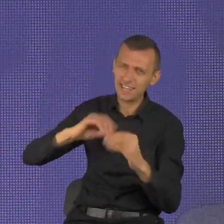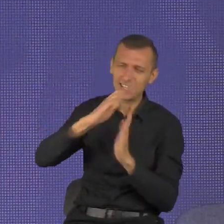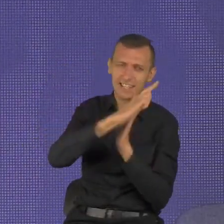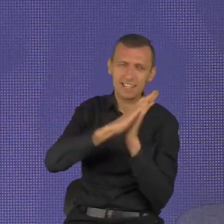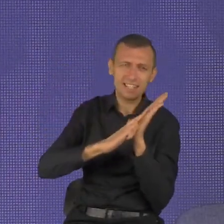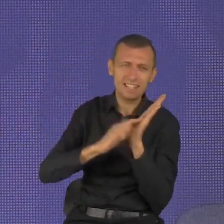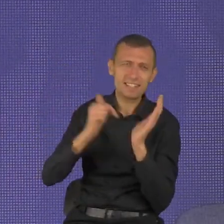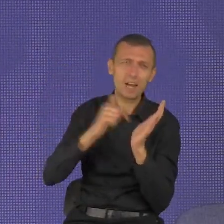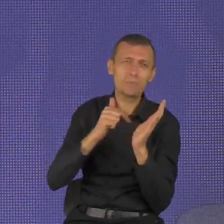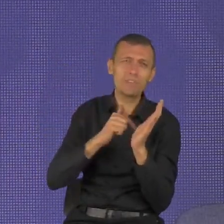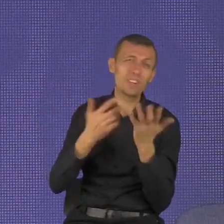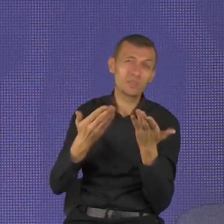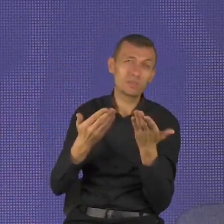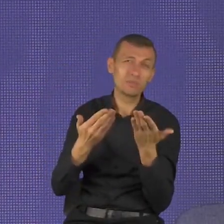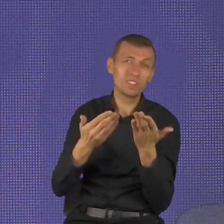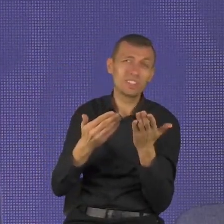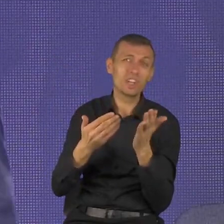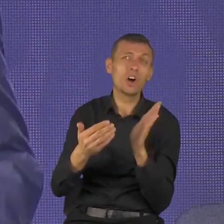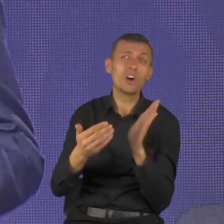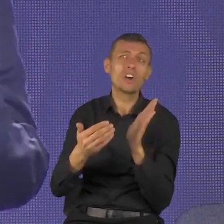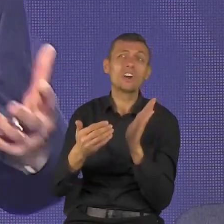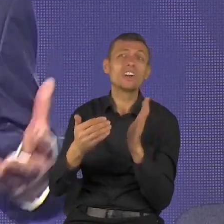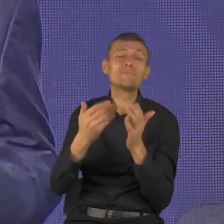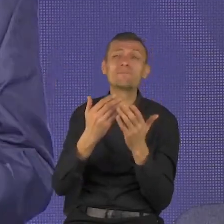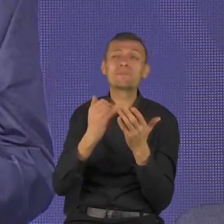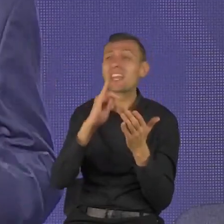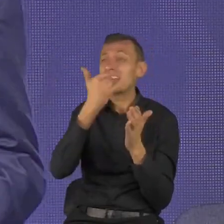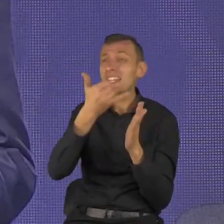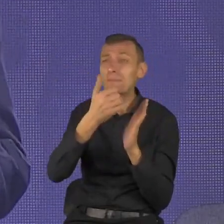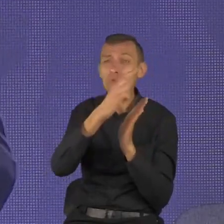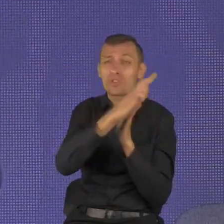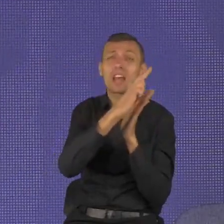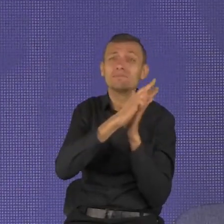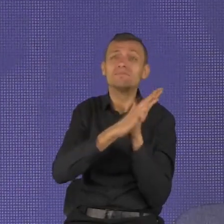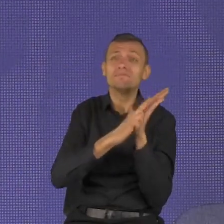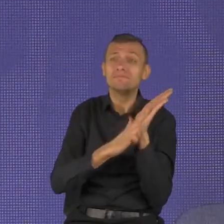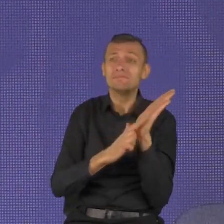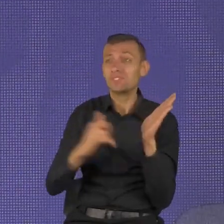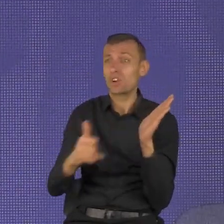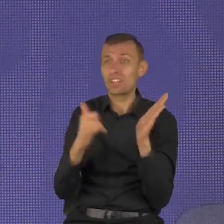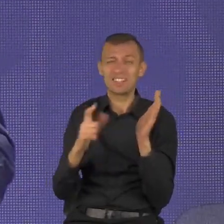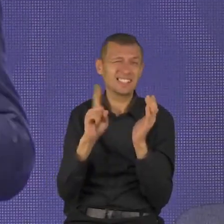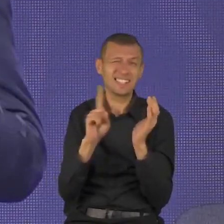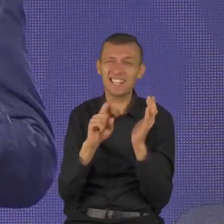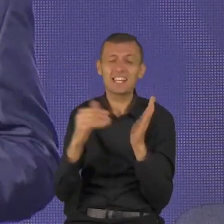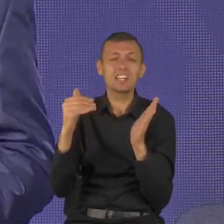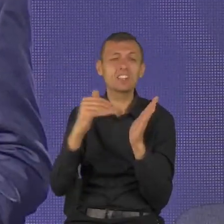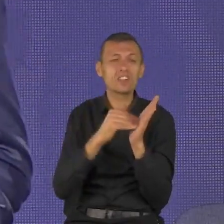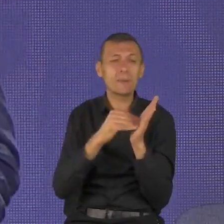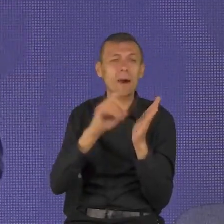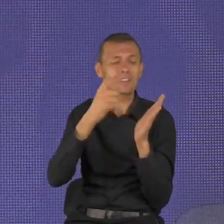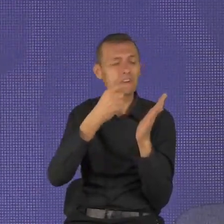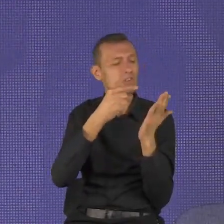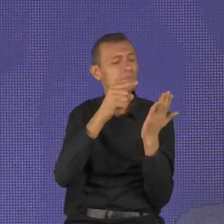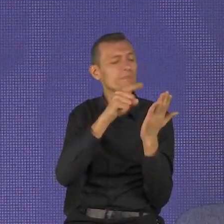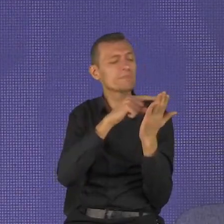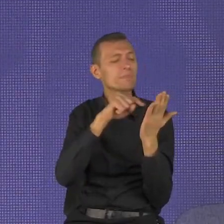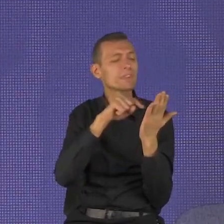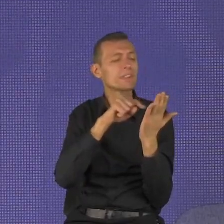najważniejsze dla mnie i co jest najważniejsze dla Ciebie? To jest kluczowe pytanie. I trzecia rzecz, dla mnie bardzo trudna.